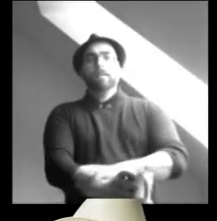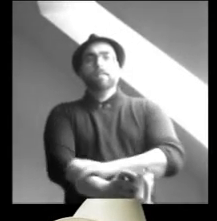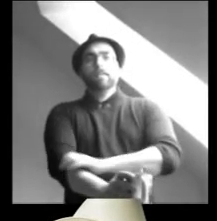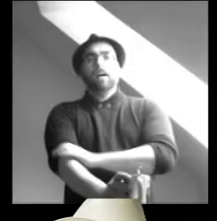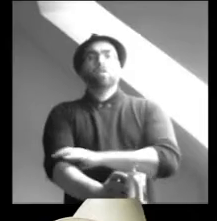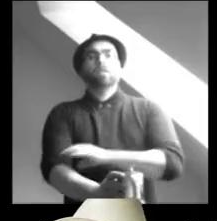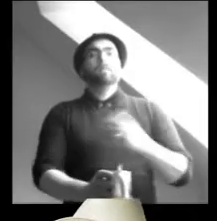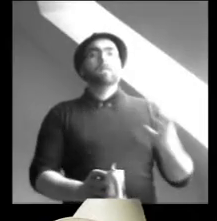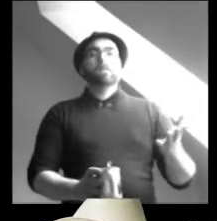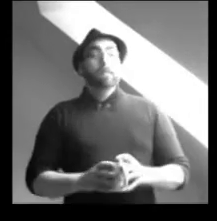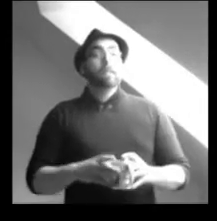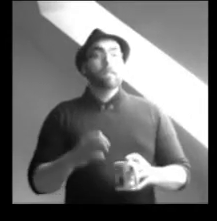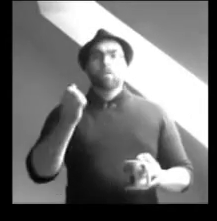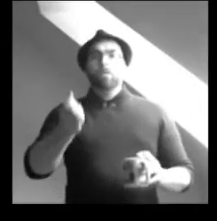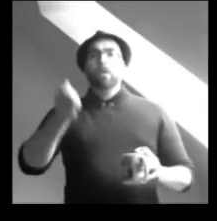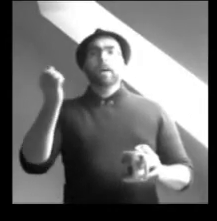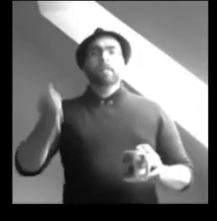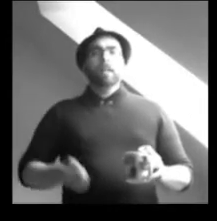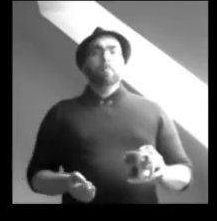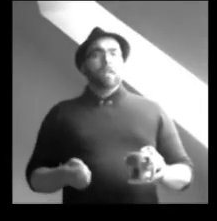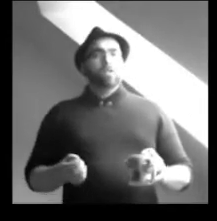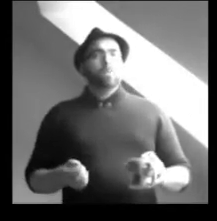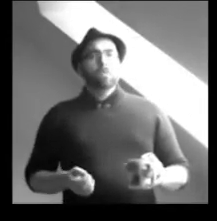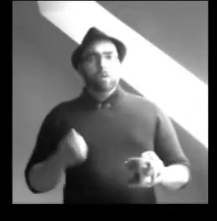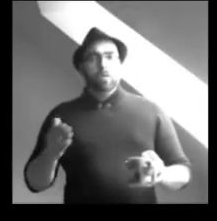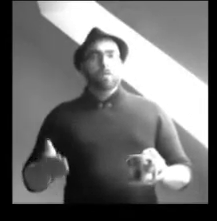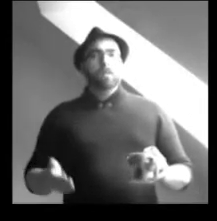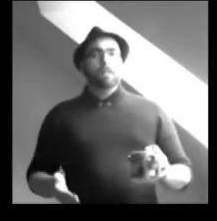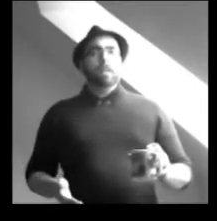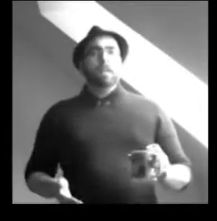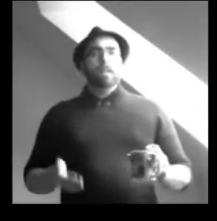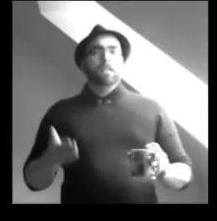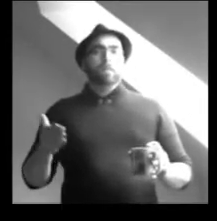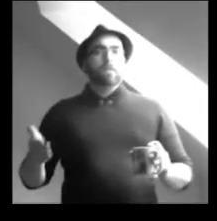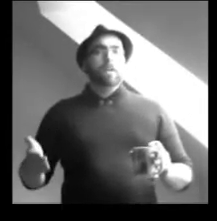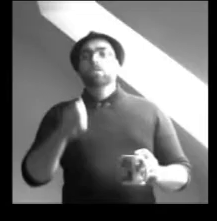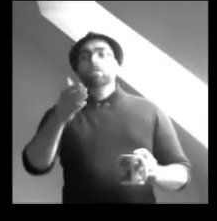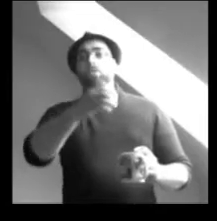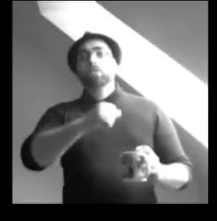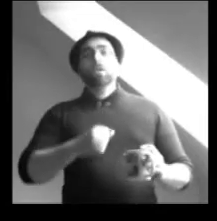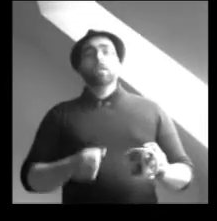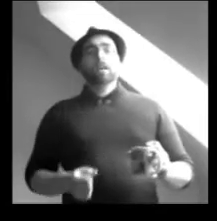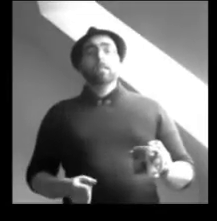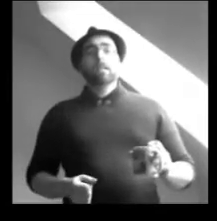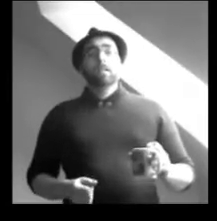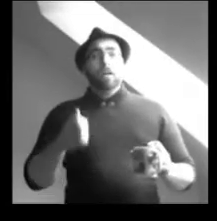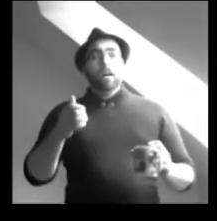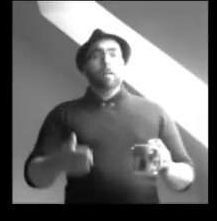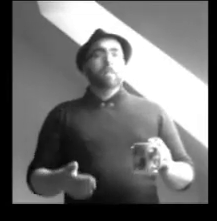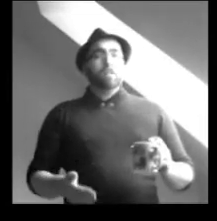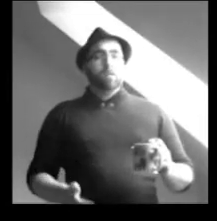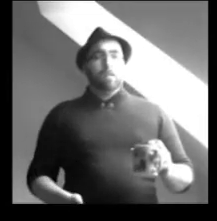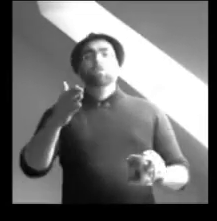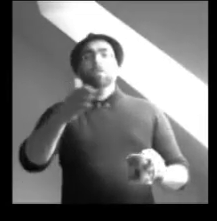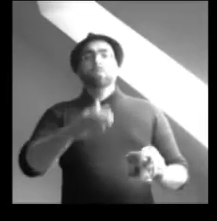Si ce n'est pas le Texas, alors je ne sais pas ce que c'est. Dès lors, cow-boy, indien, braquage de banque, du halo-fusil dans la vallée, et équipé sauvage, sont au cœur d'un récit riche en